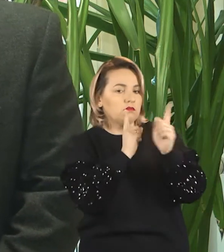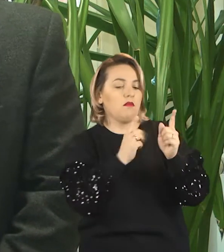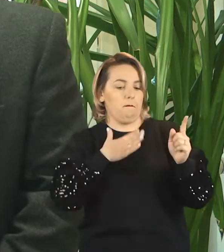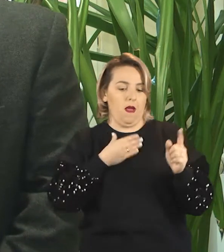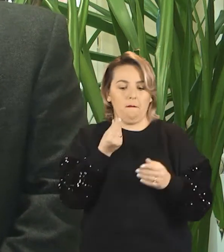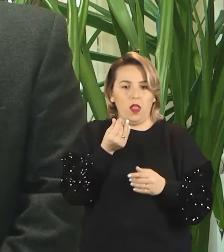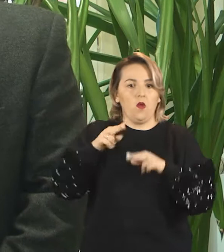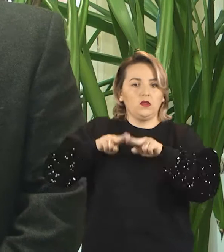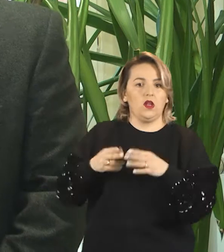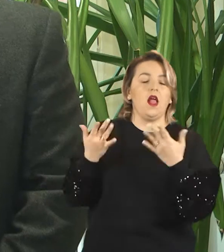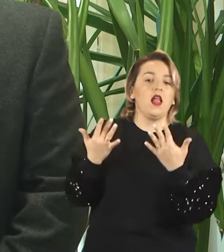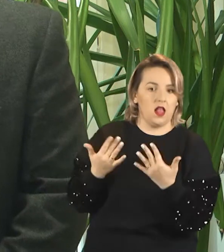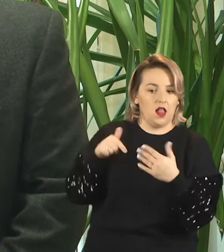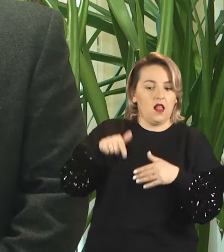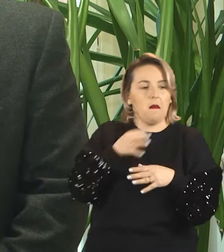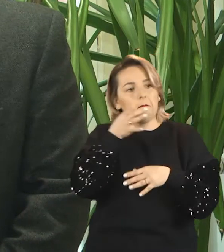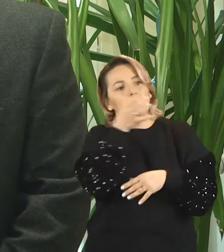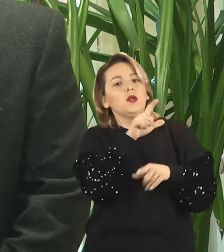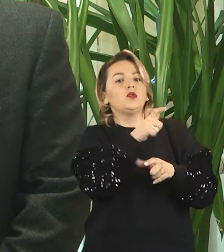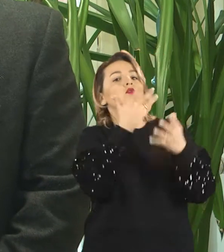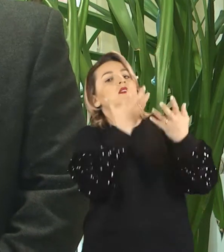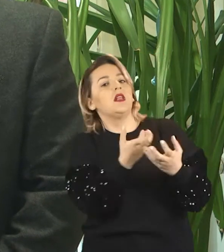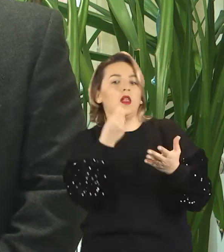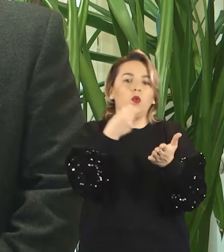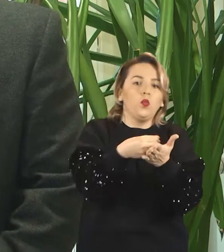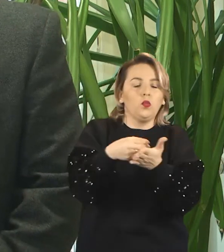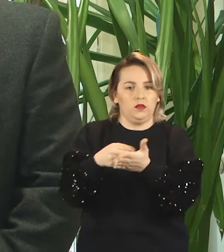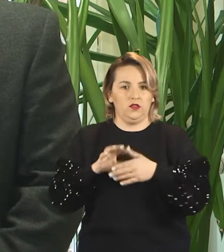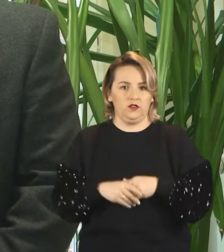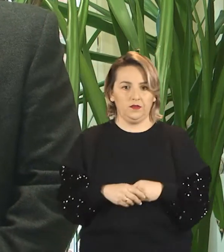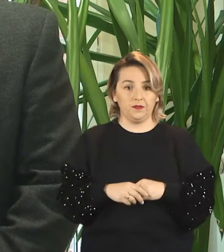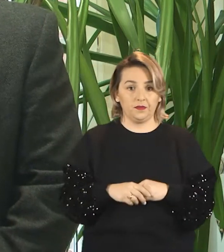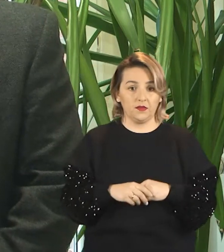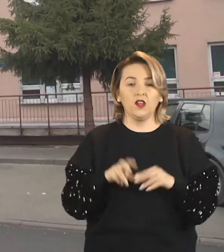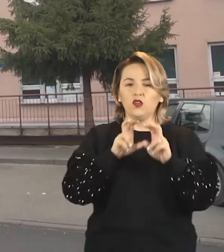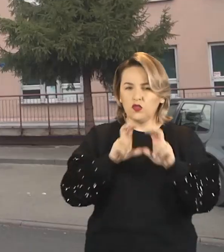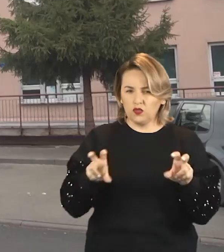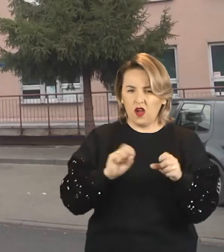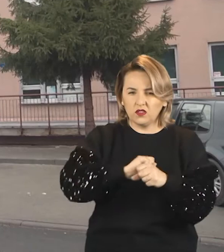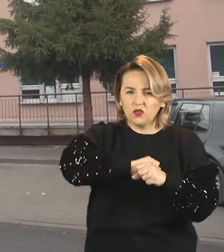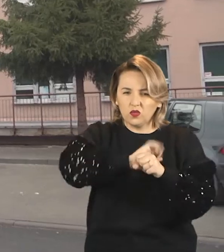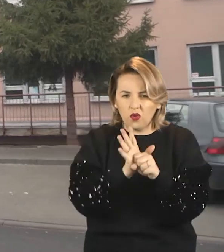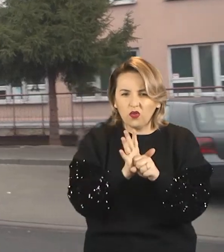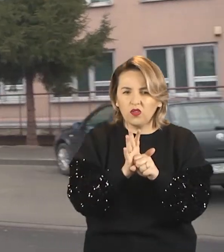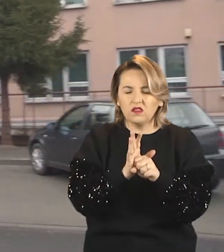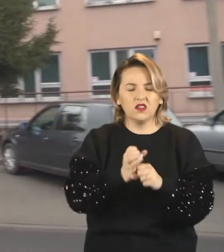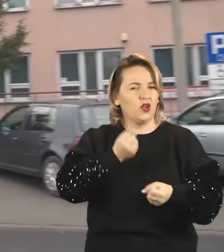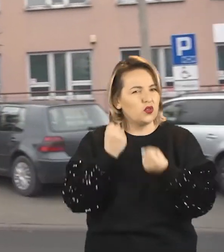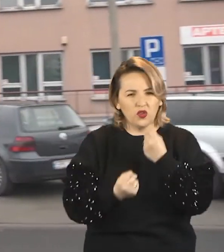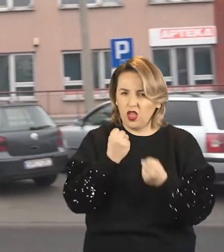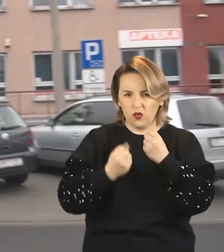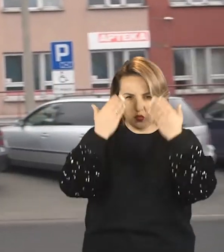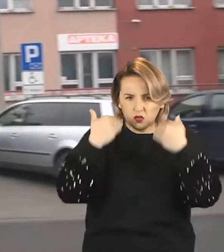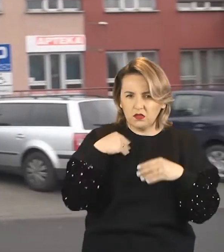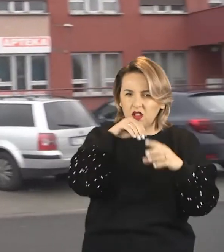że taka kwota jest do dyspozycji i zapytanie, co by chciał, żeby za to zakupić. Czas pandemii dla szpitali jest